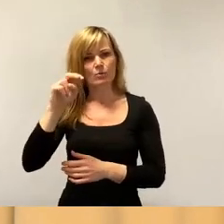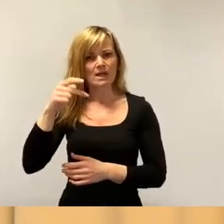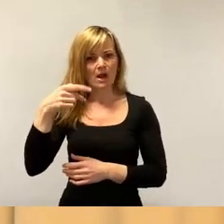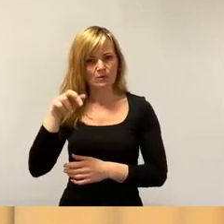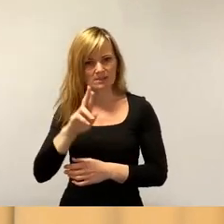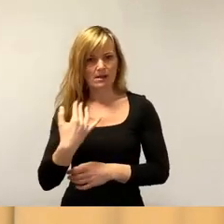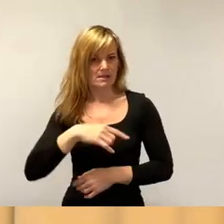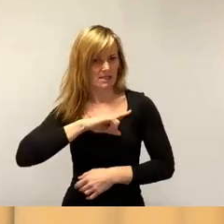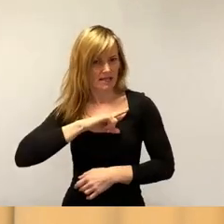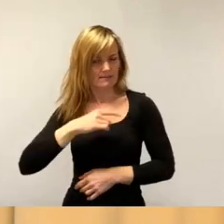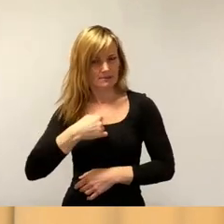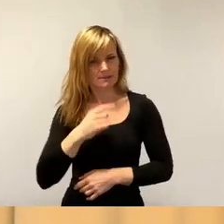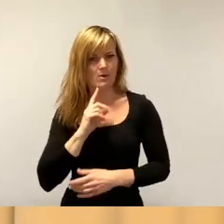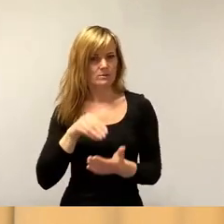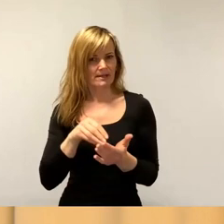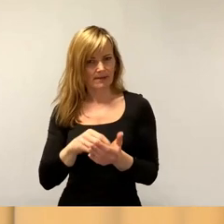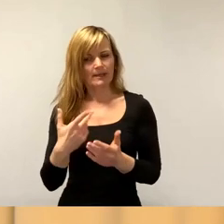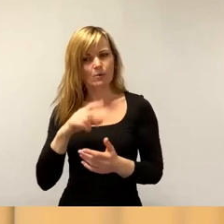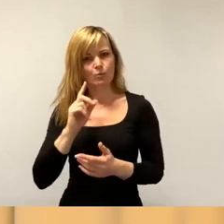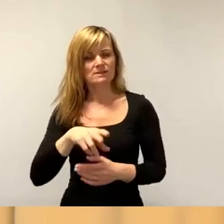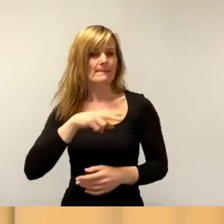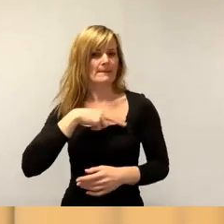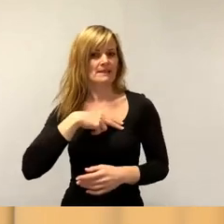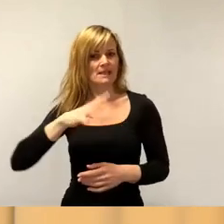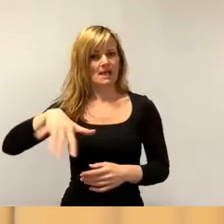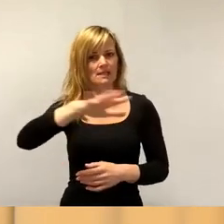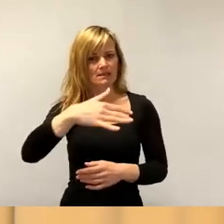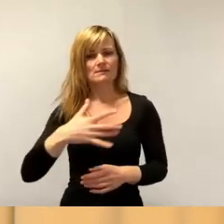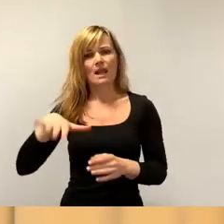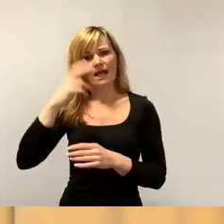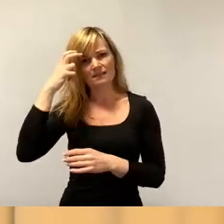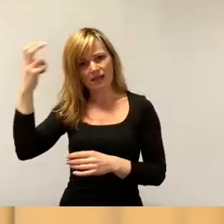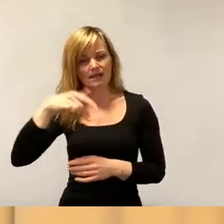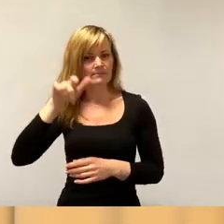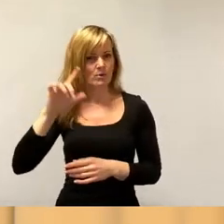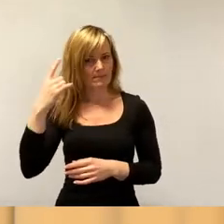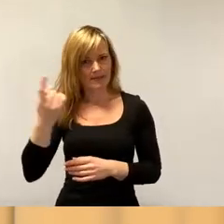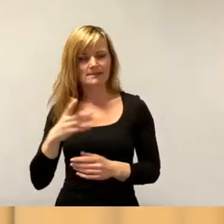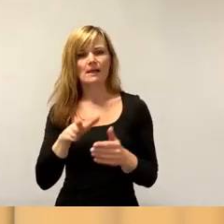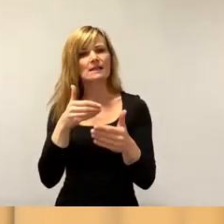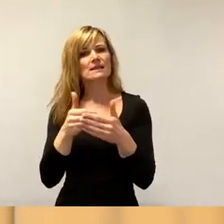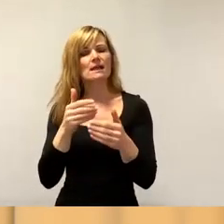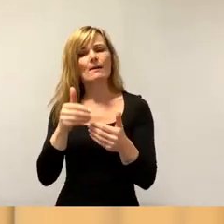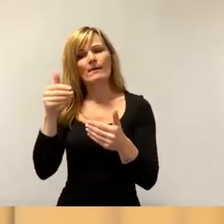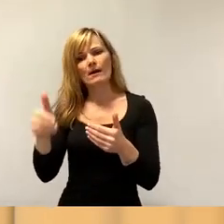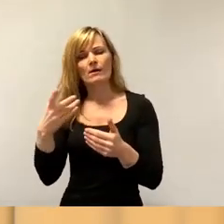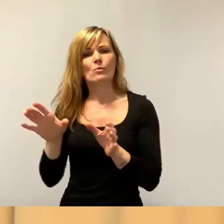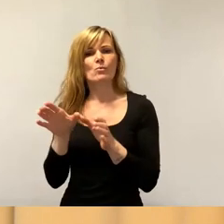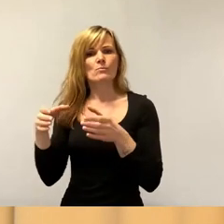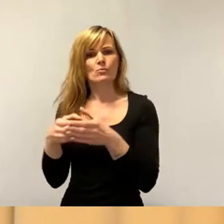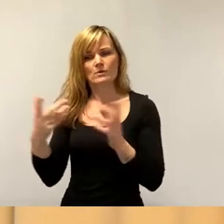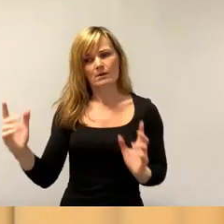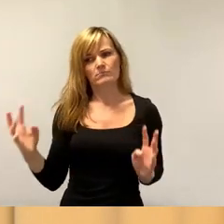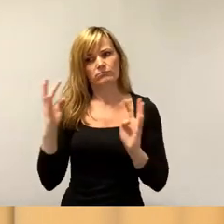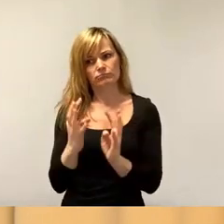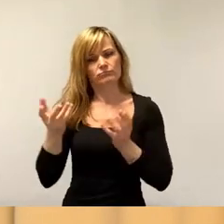andere auch mit Ministerien, Landräten und Bürgermeistern auch von Nachbarkommunen. Wir berichten regelmäßig im Ausschuss für